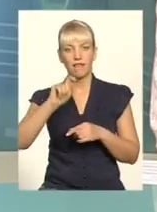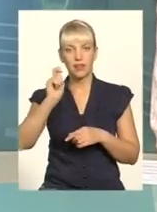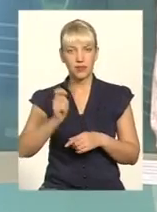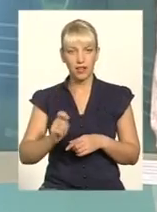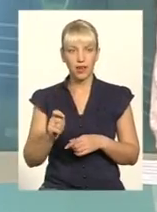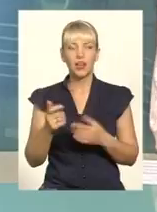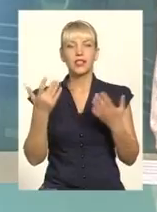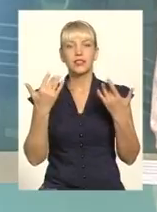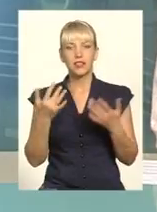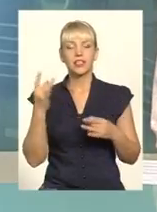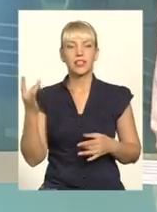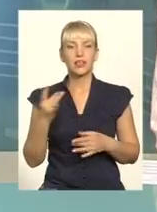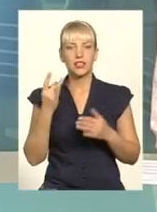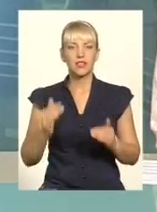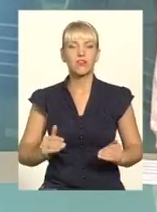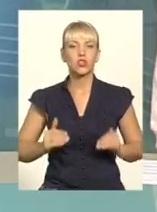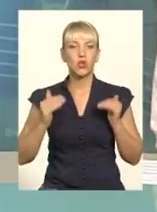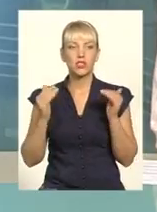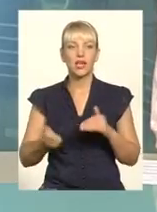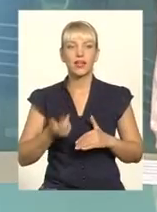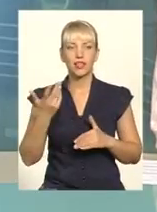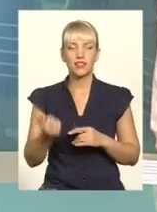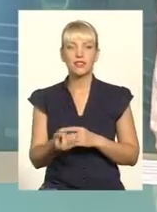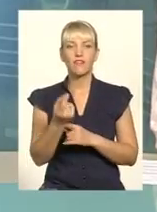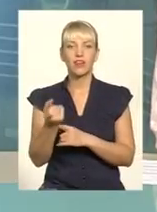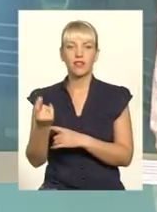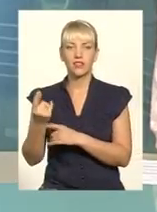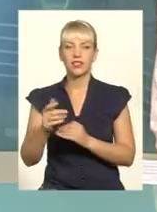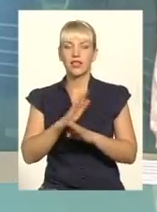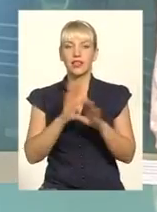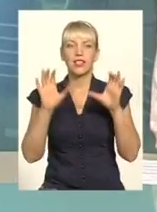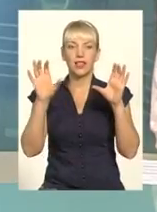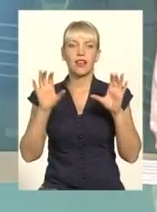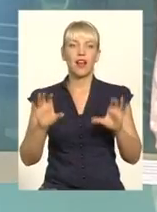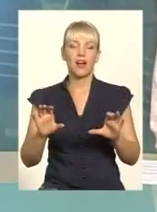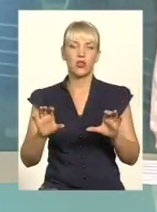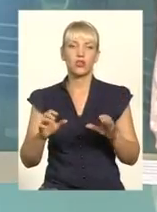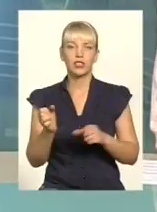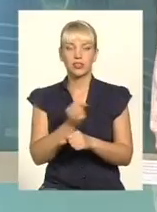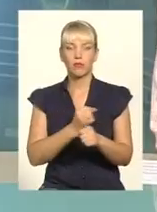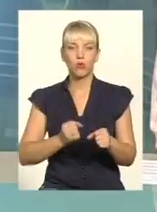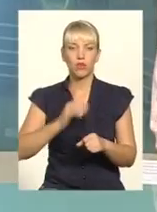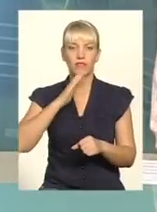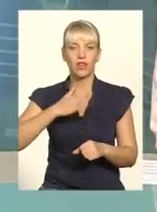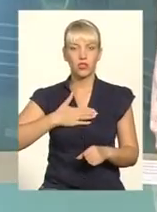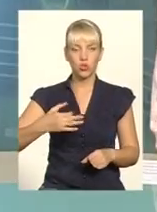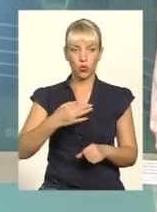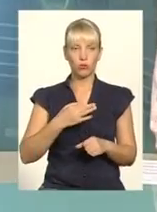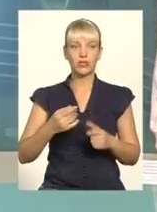зросла кількість виявленої нелегальної зброї в нашій області? І чи стала та зброя